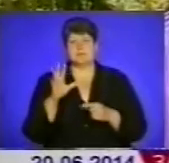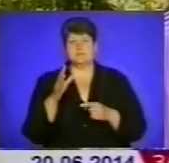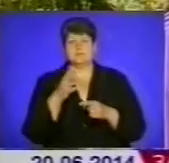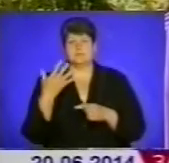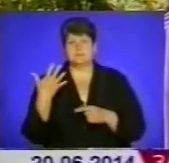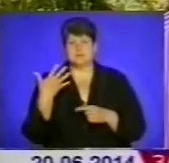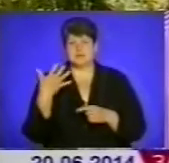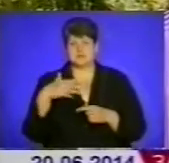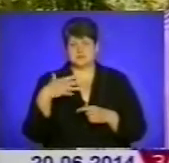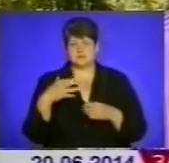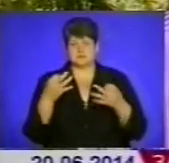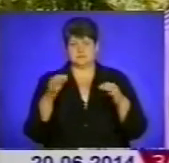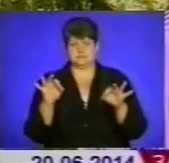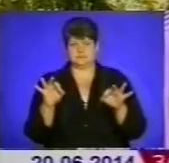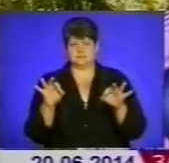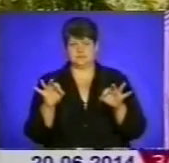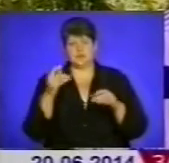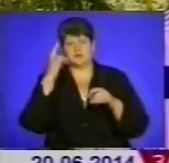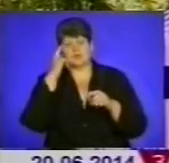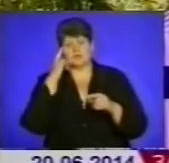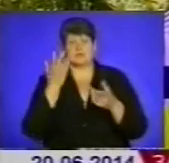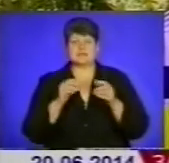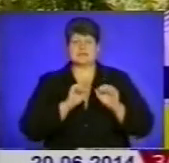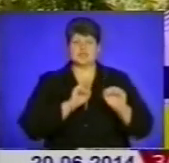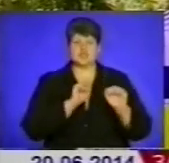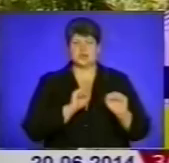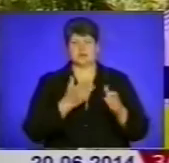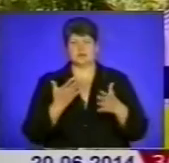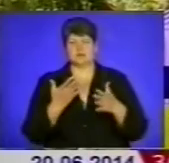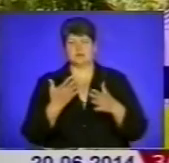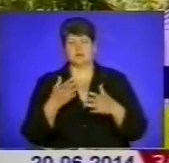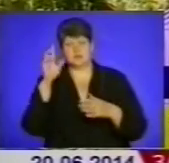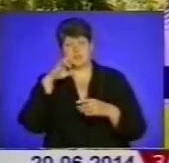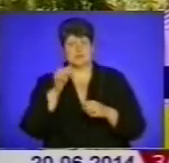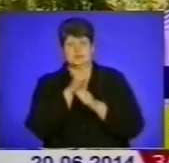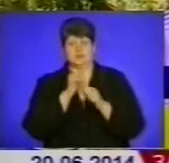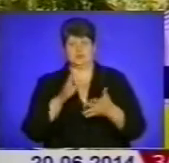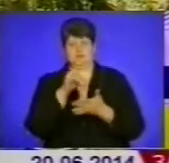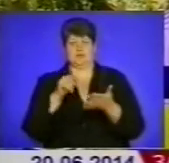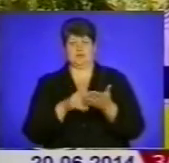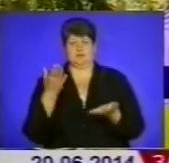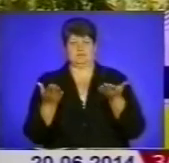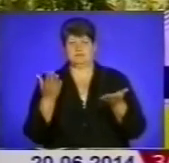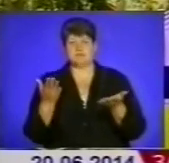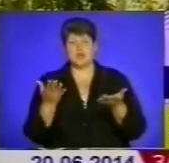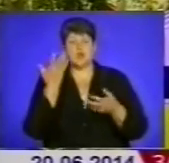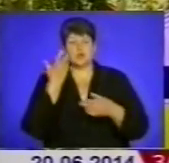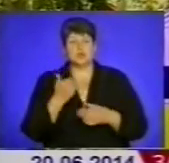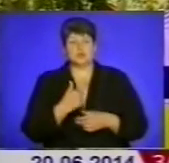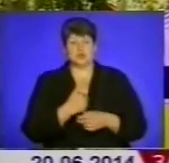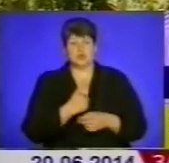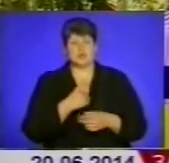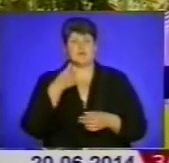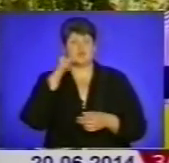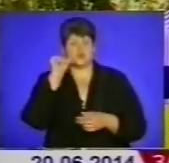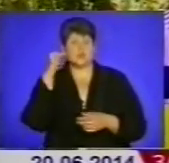батьківщини сумнівів перед тим, чи йти захищати батьківщину, чи йти, не може таке питання стояти. Коли до нас вчора